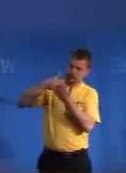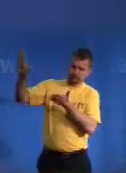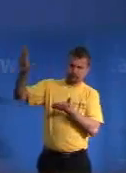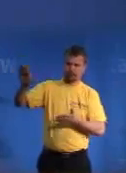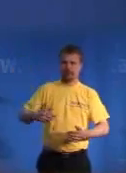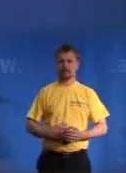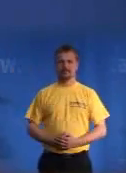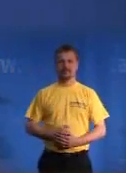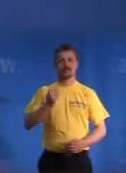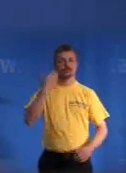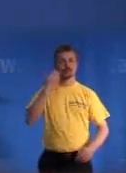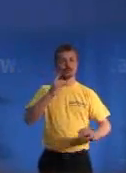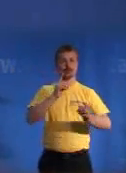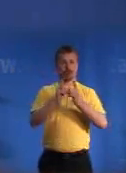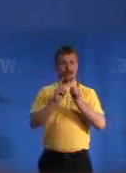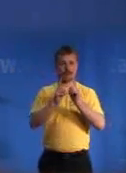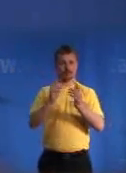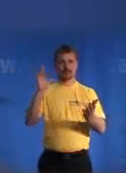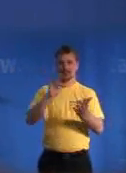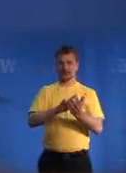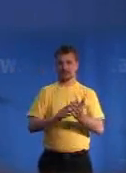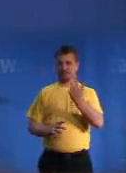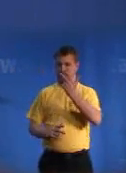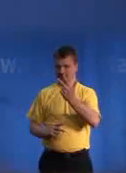České zemědělství